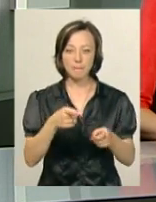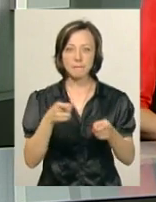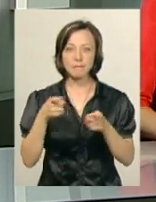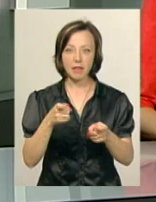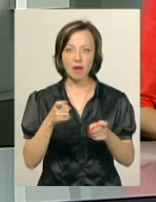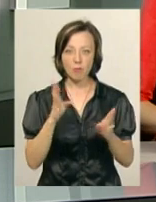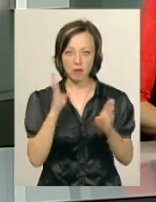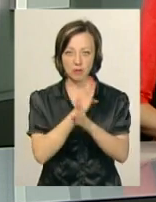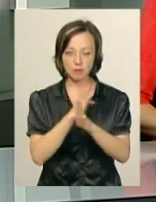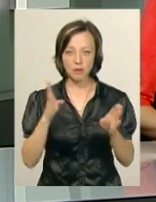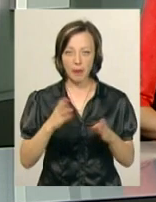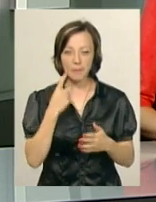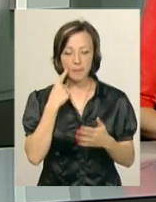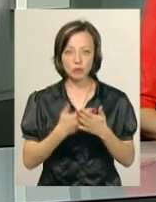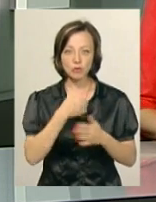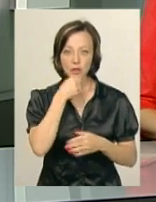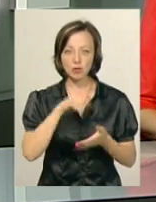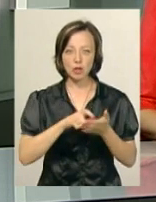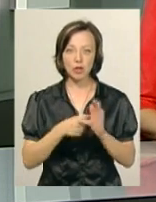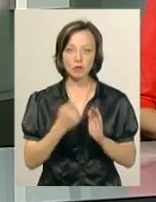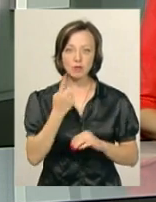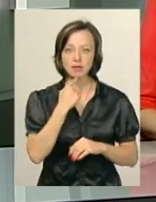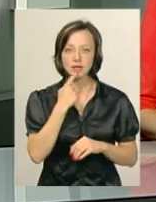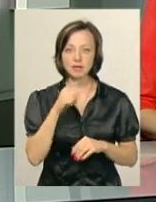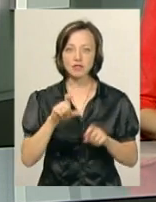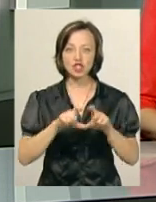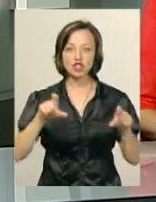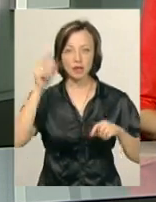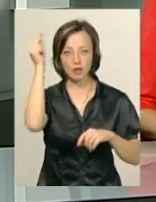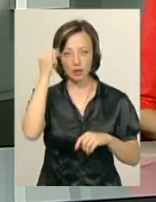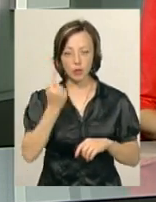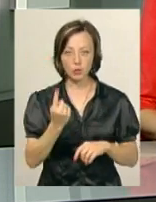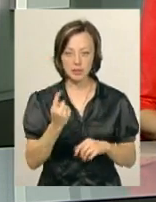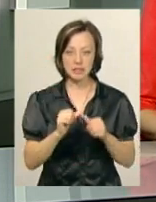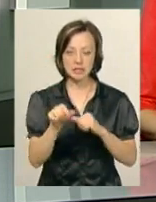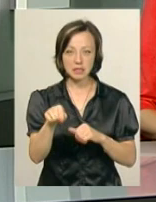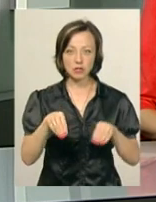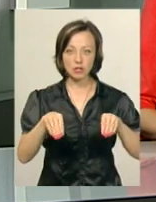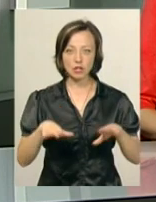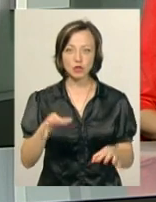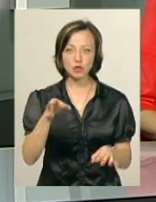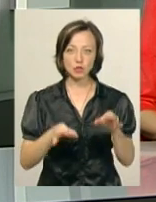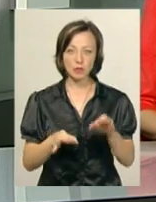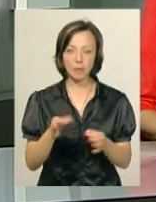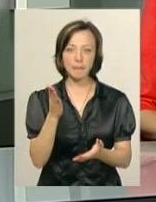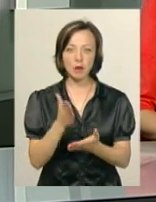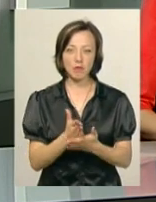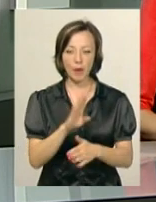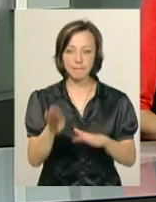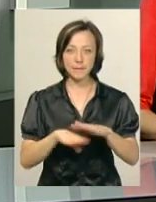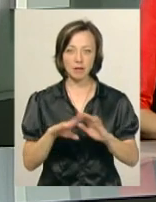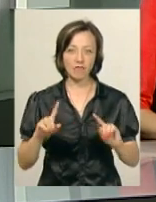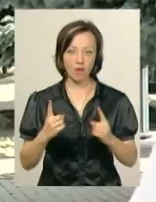пістолет. Підозрювані старшокласники однієї з Красилівських шкіл. Один із них за рішенням суду перебуває під